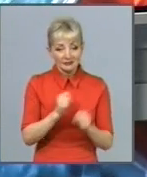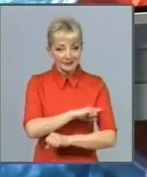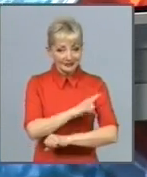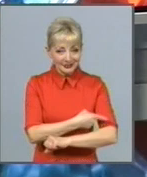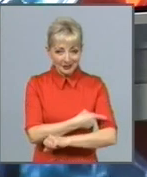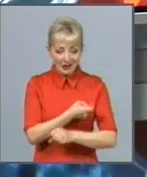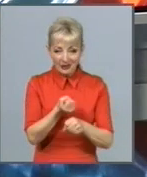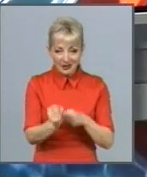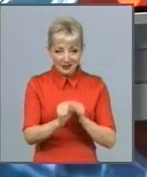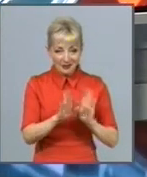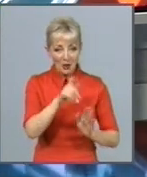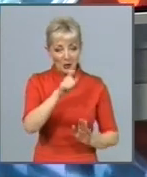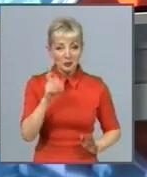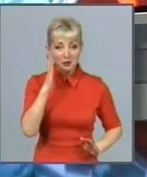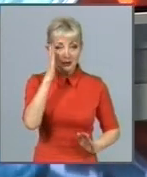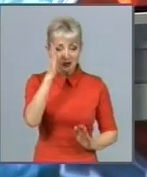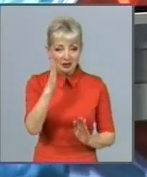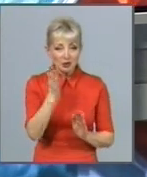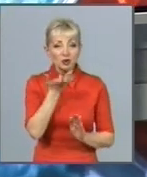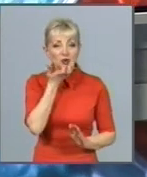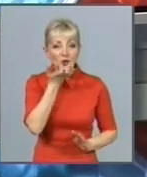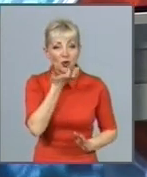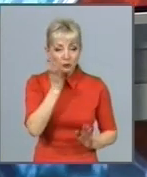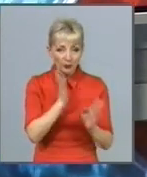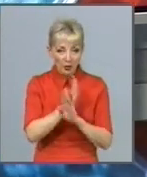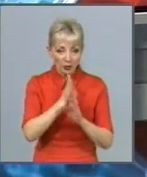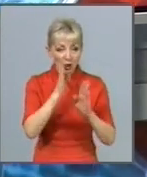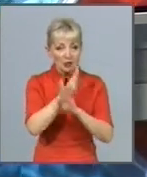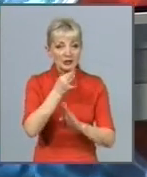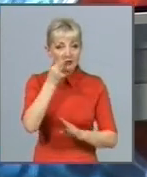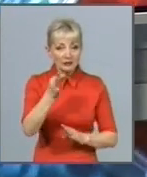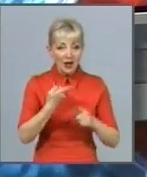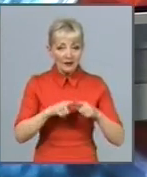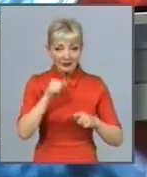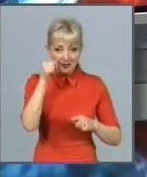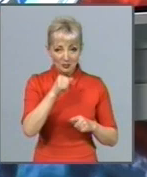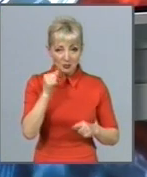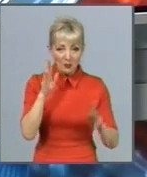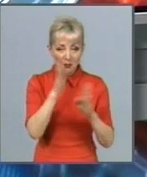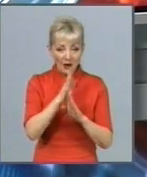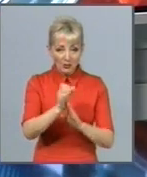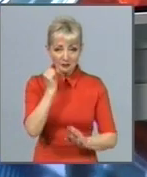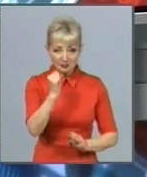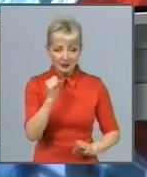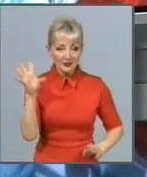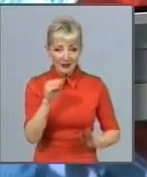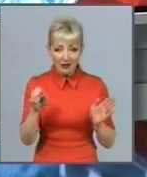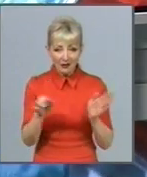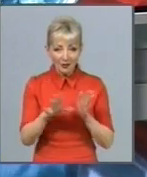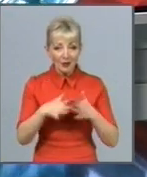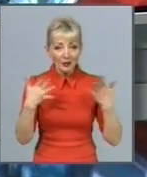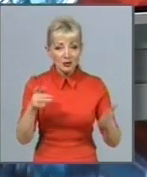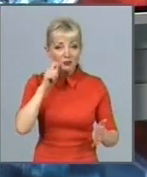прогнозують аномально теплим. Синоптики розповіли, що цьогорічна погода побила всі рекорди. І більшість українців не бачили